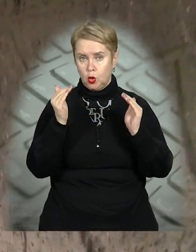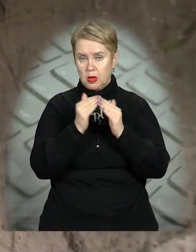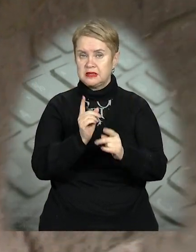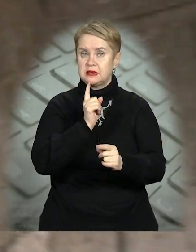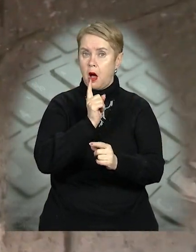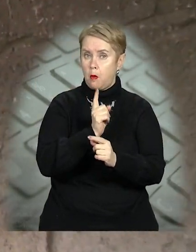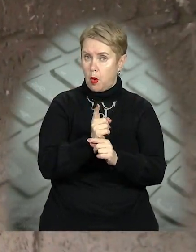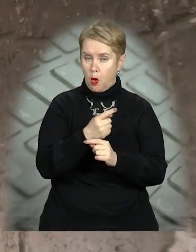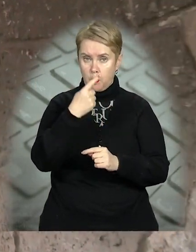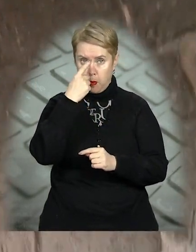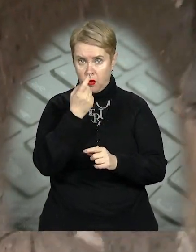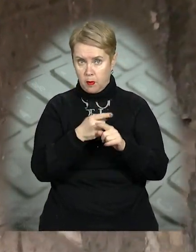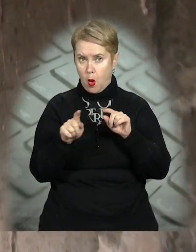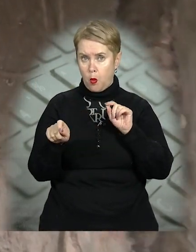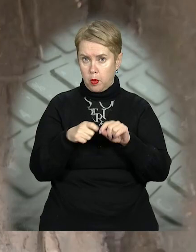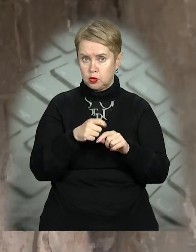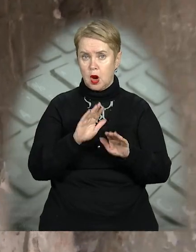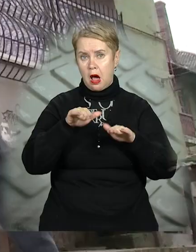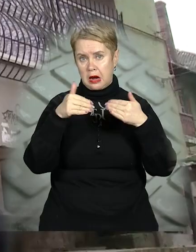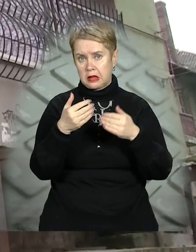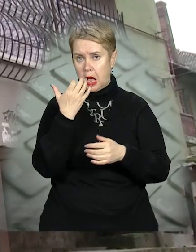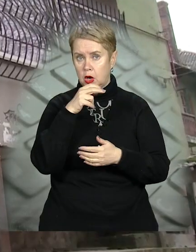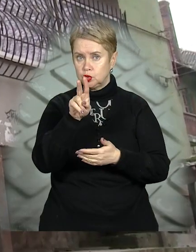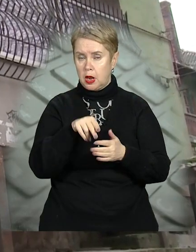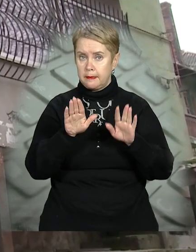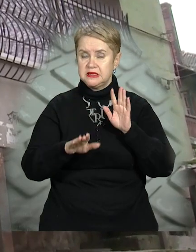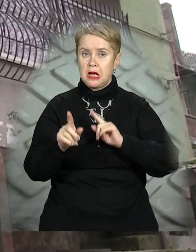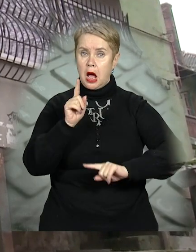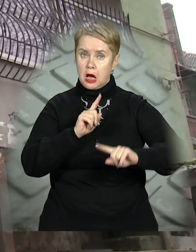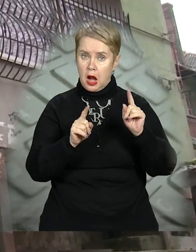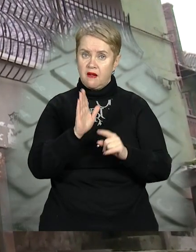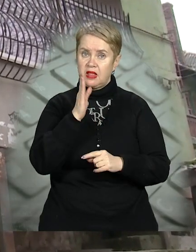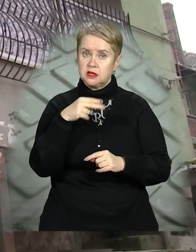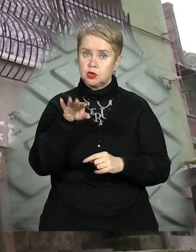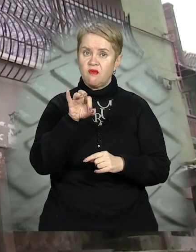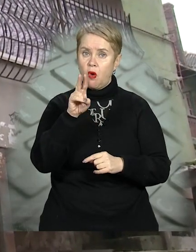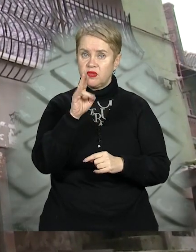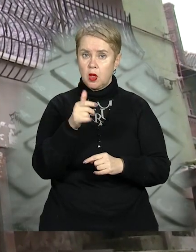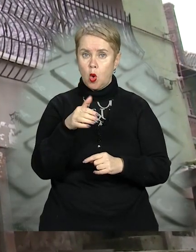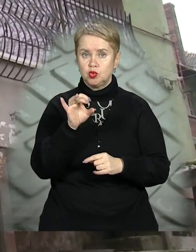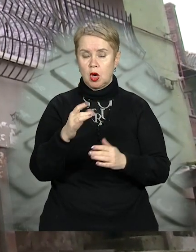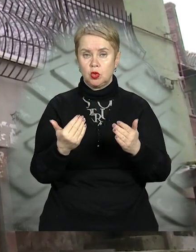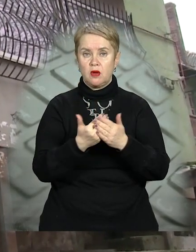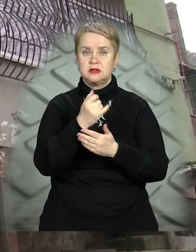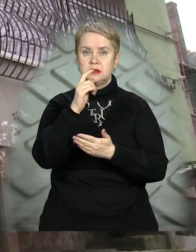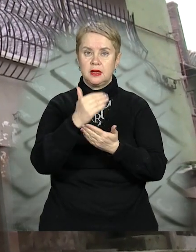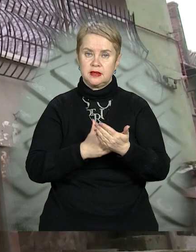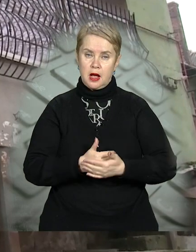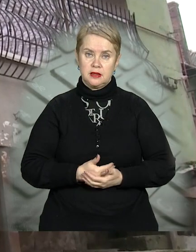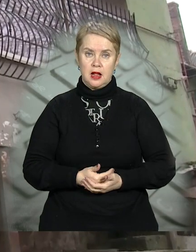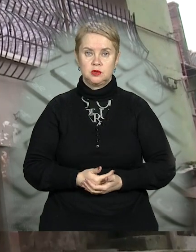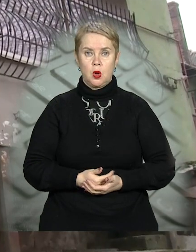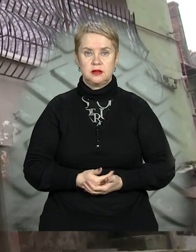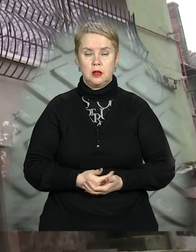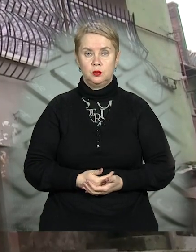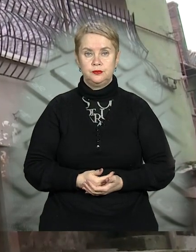заборонена. Повідомляти про порушення радять на гарячу лінію міськради. Владислав Авдіянко, Сергій Гончар та Олег Одринський. Новини